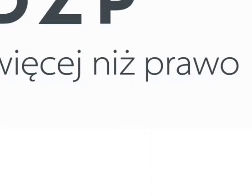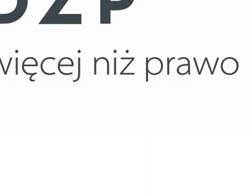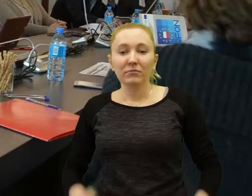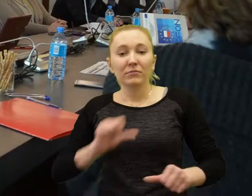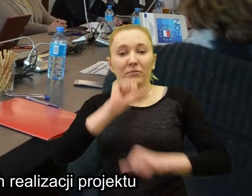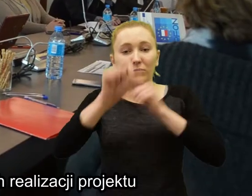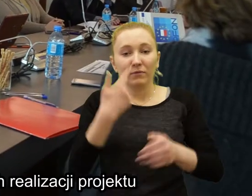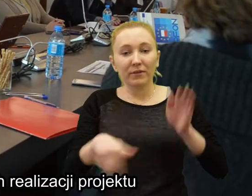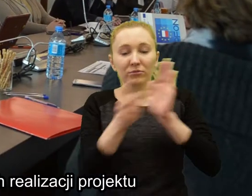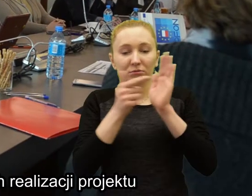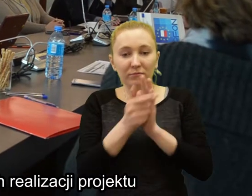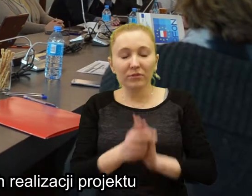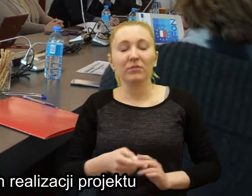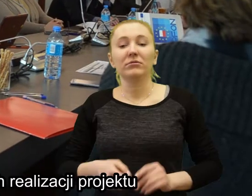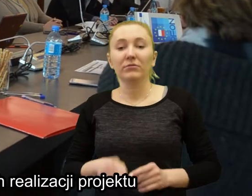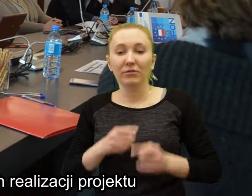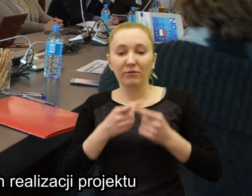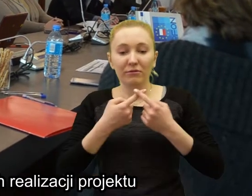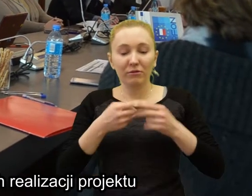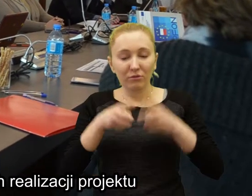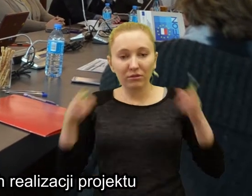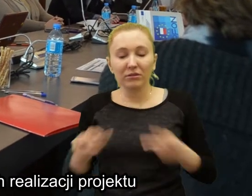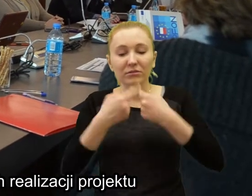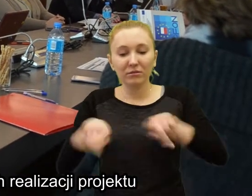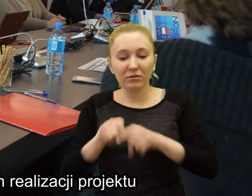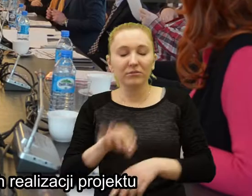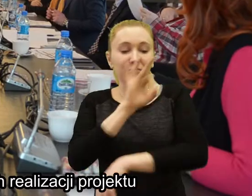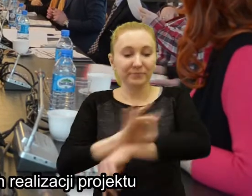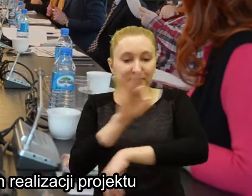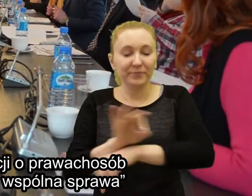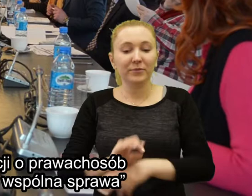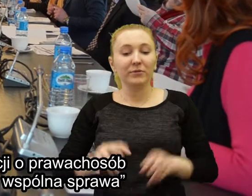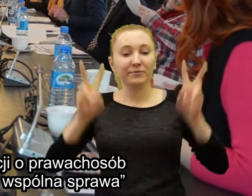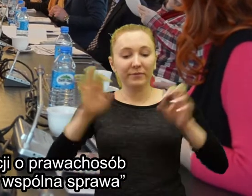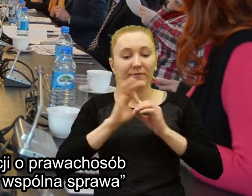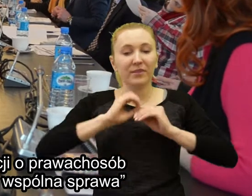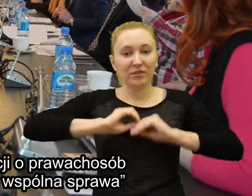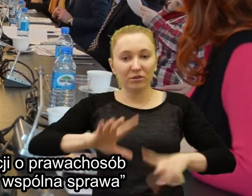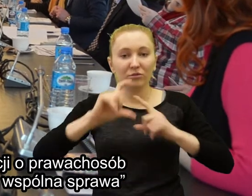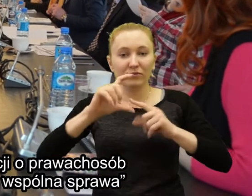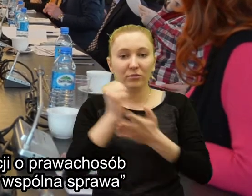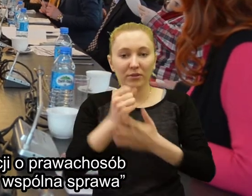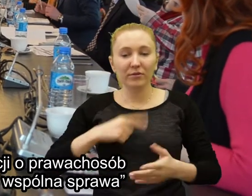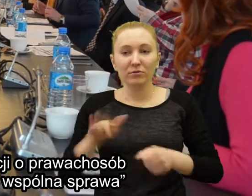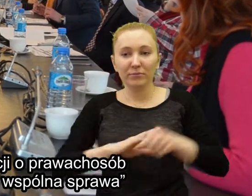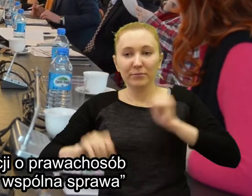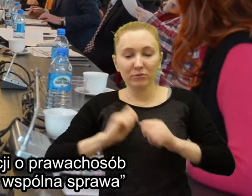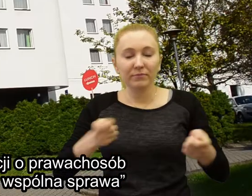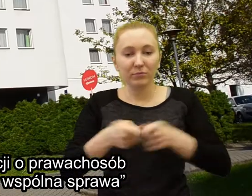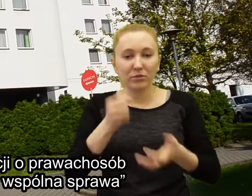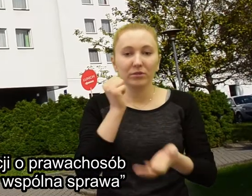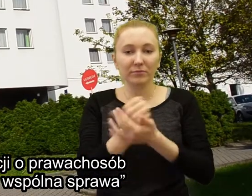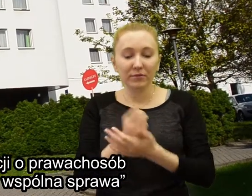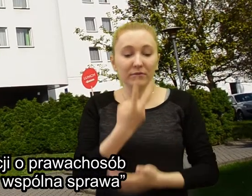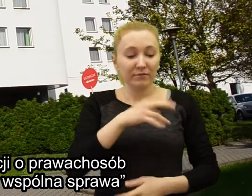W roku 2017 w ramach realizacji projektu, wdrażanie konwencji o prawach osób